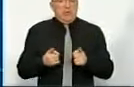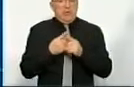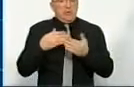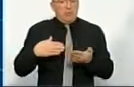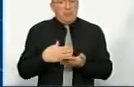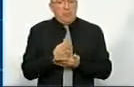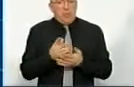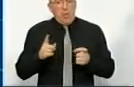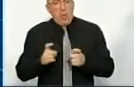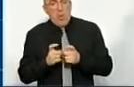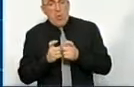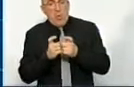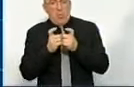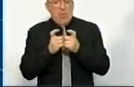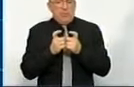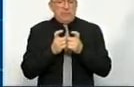з політичними компромісами,